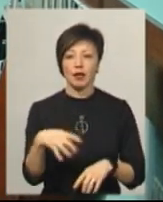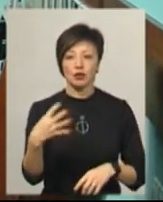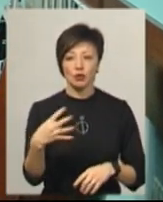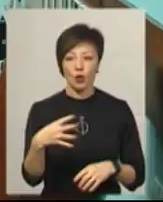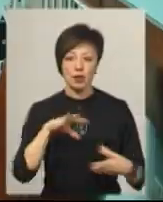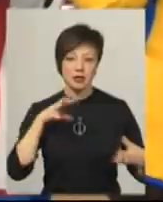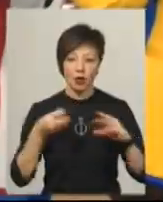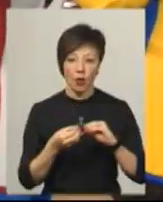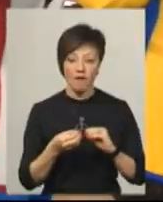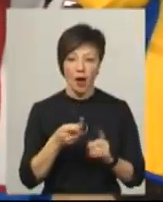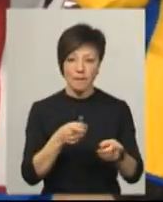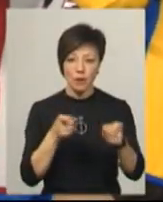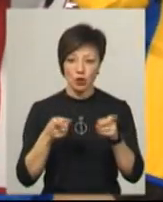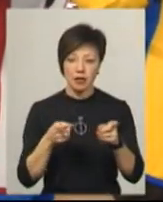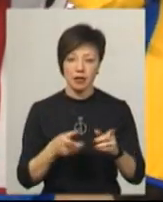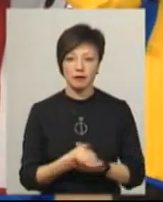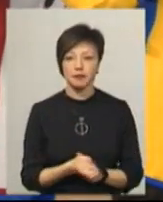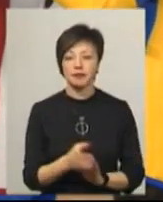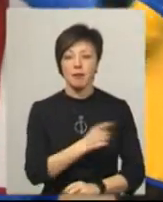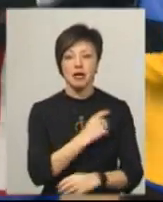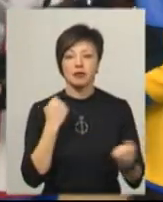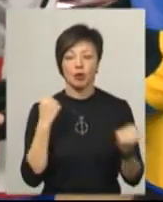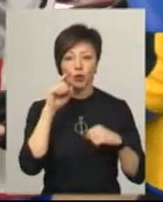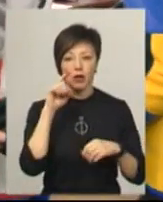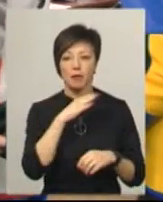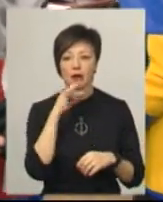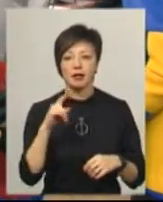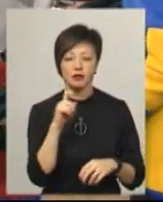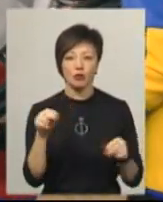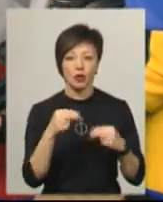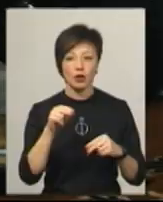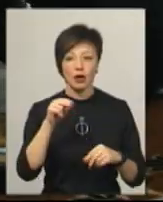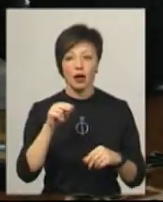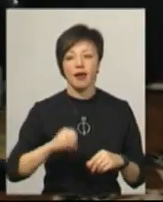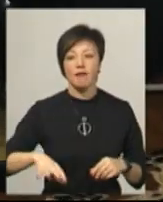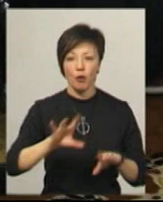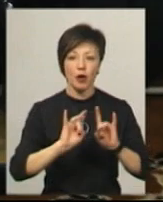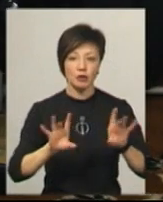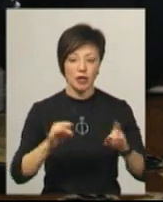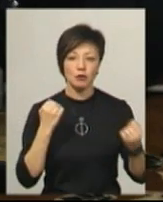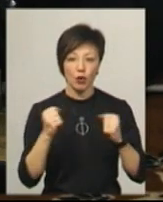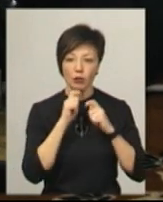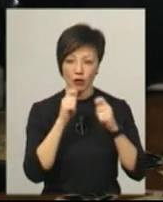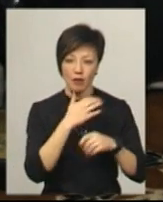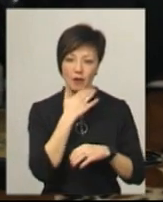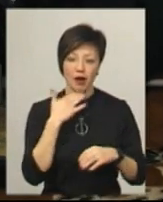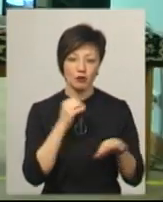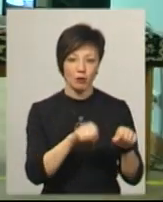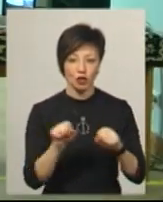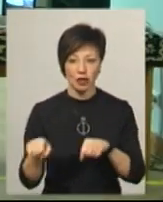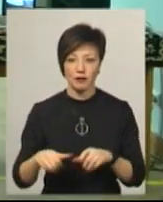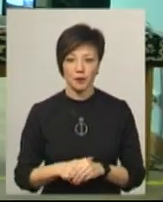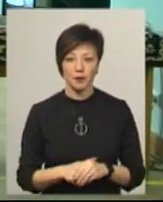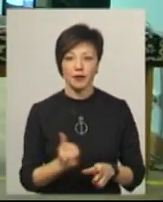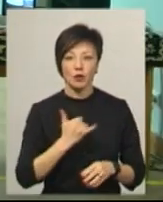залікових пострілів. Матець спорту України. Баторизова чимпіонка Європи Кристина Гілеєвич розповідає, спорт подарував їй багато можливостей.